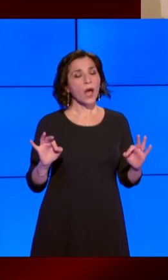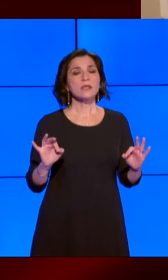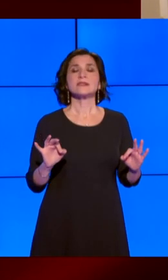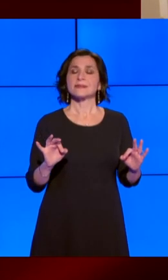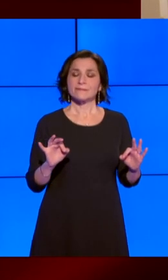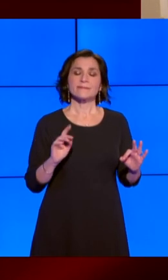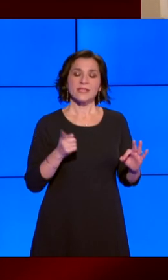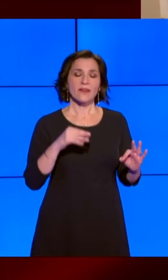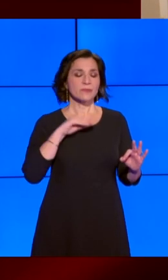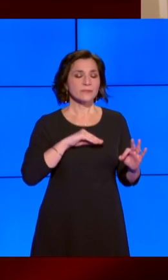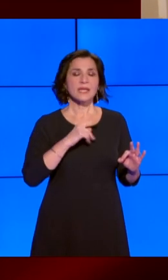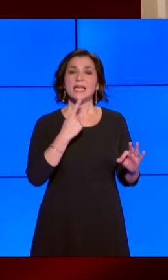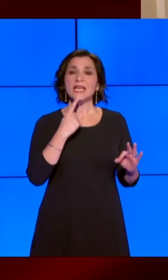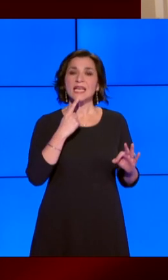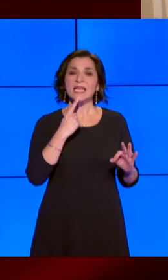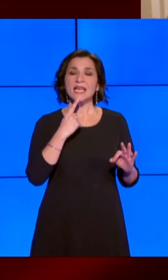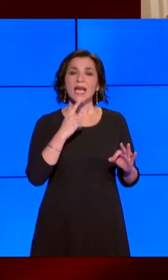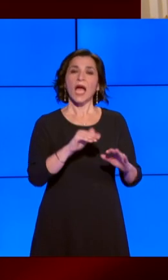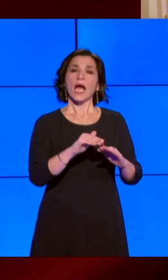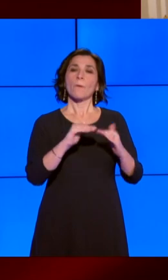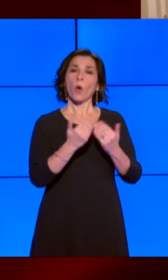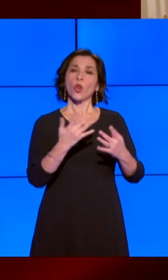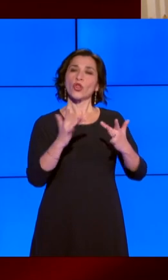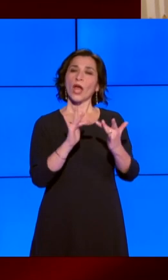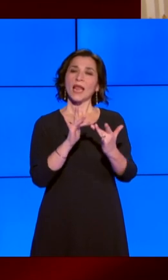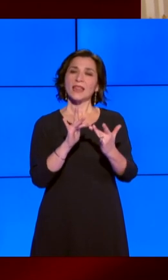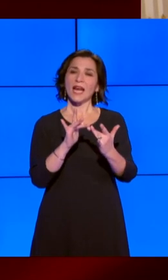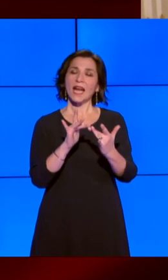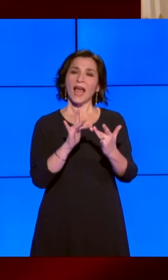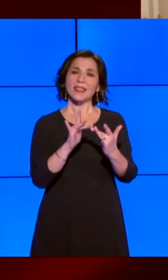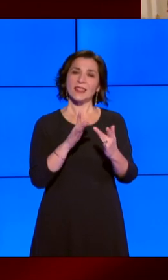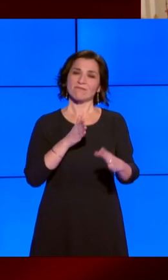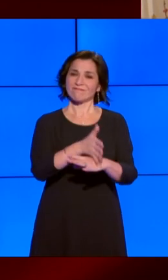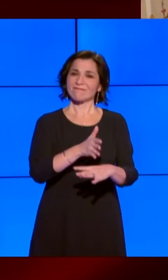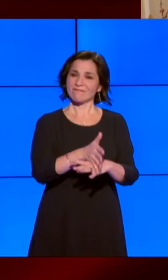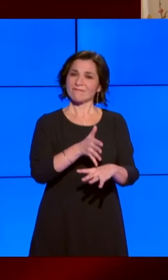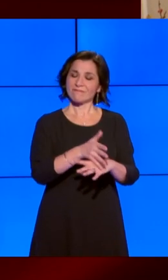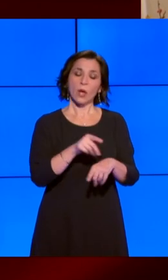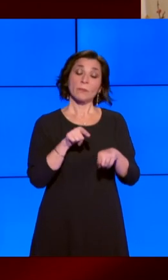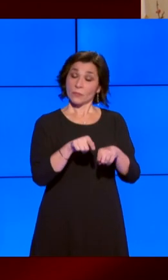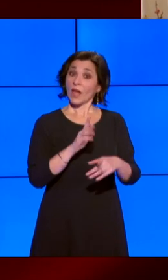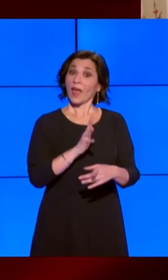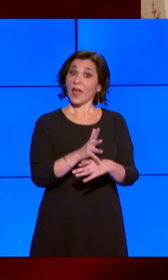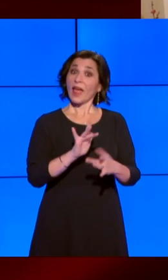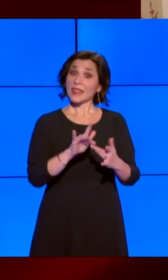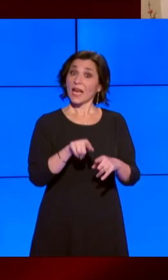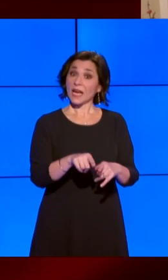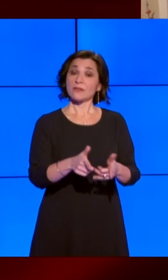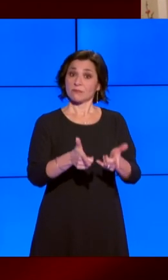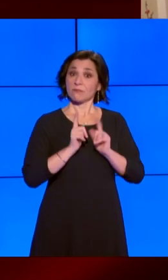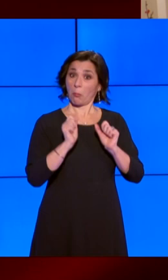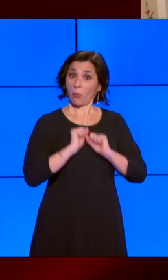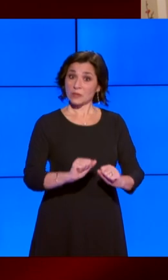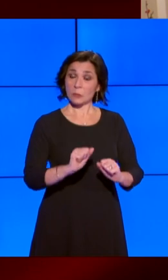che rappresenta un'occasione per ampliare le conoscenze e per poter dialogare con tanti